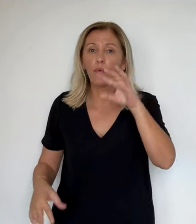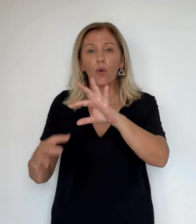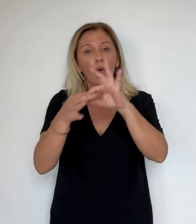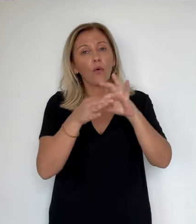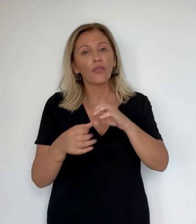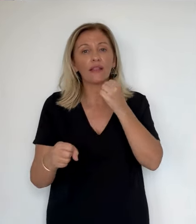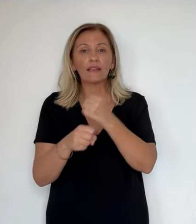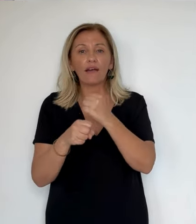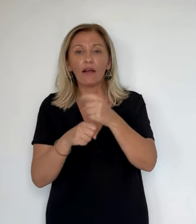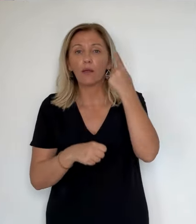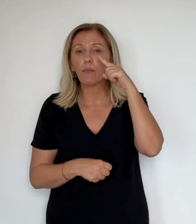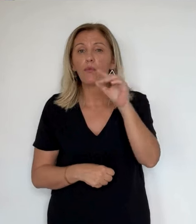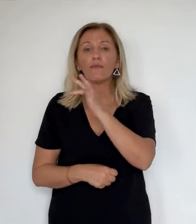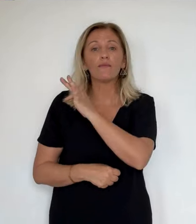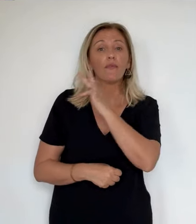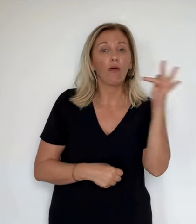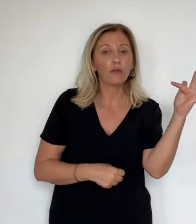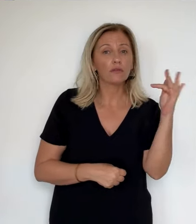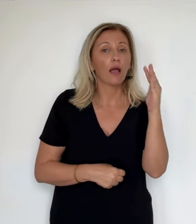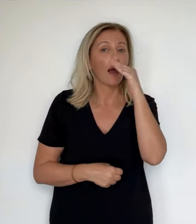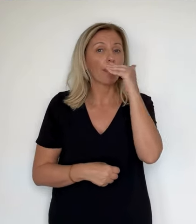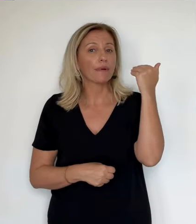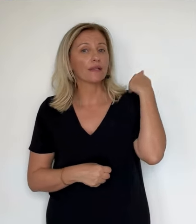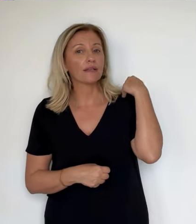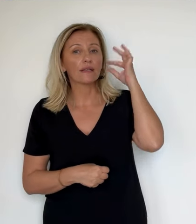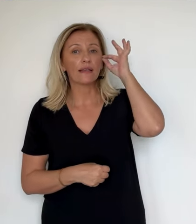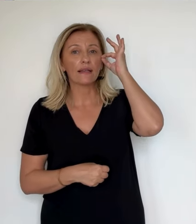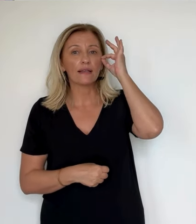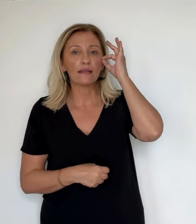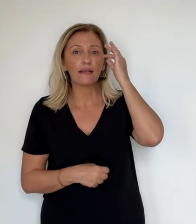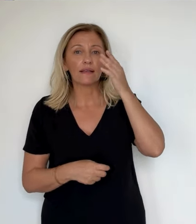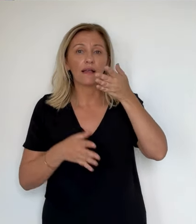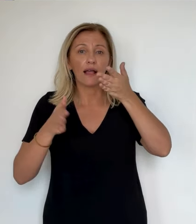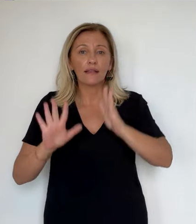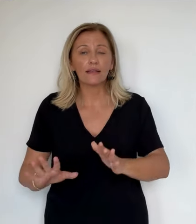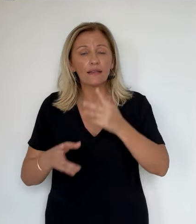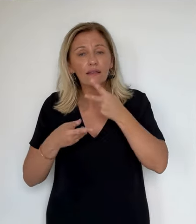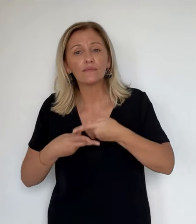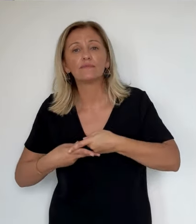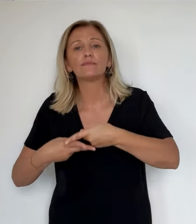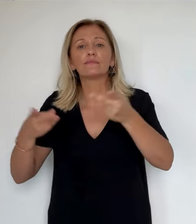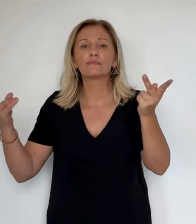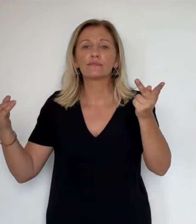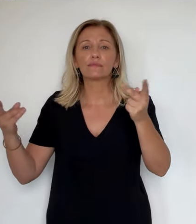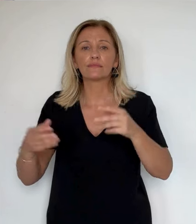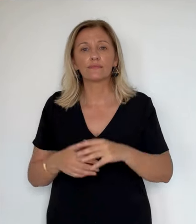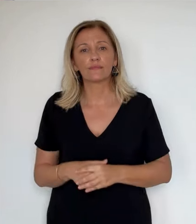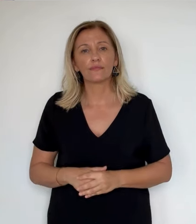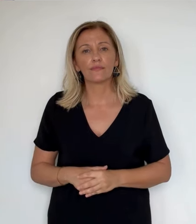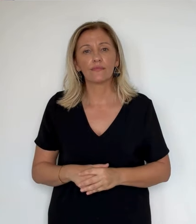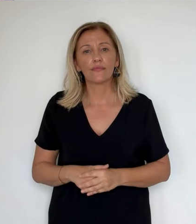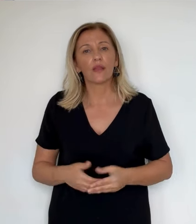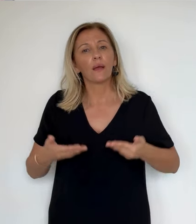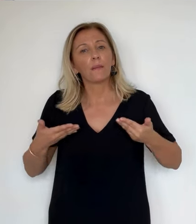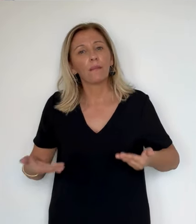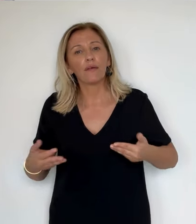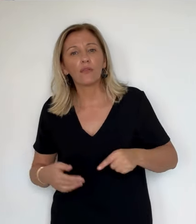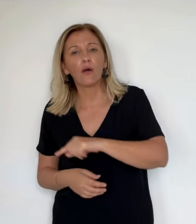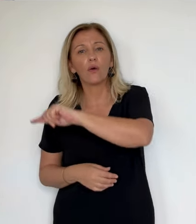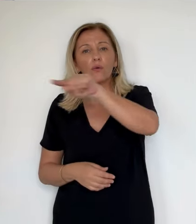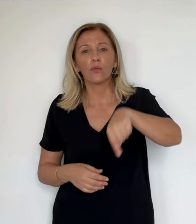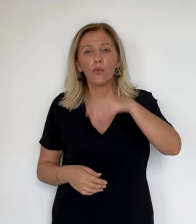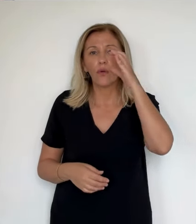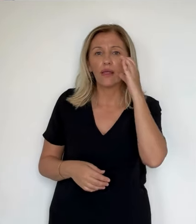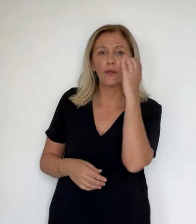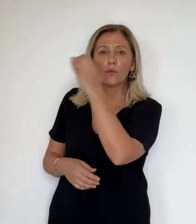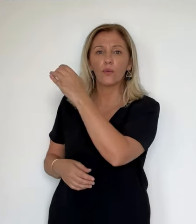'ancien commissaire européen Michel Barnier, afin de constituer un gouvernement de rassemblement au service de la France. Comme l'indiquait